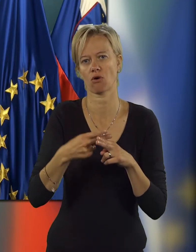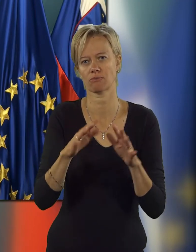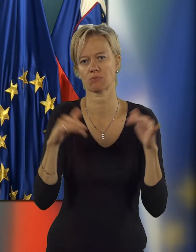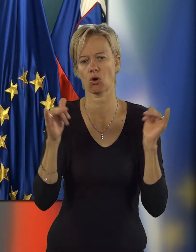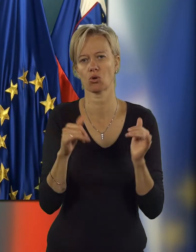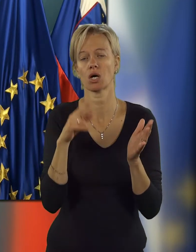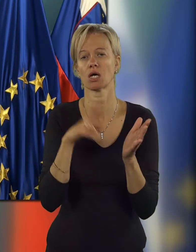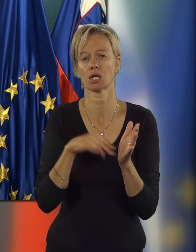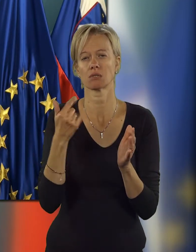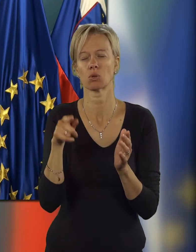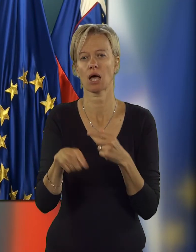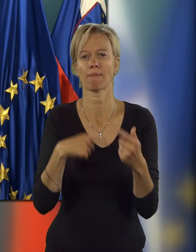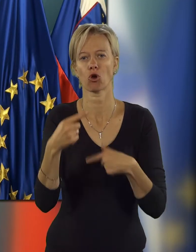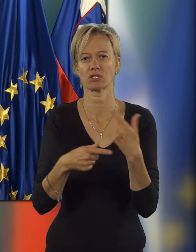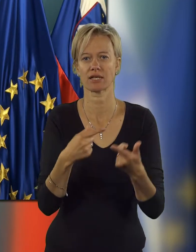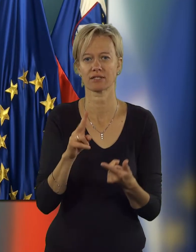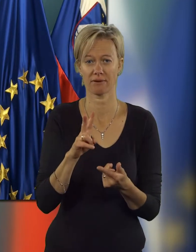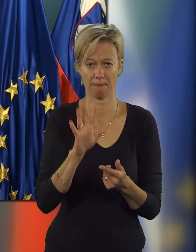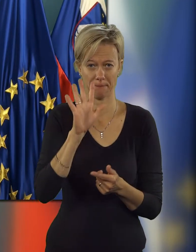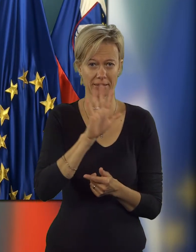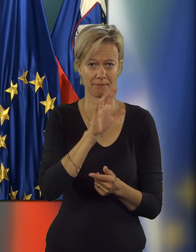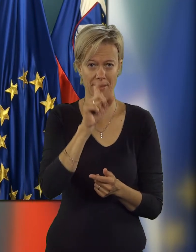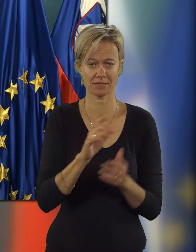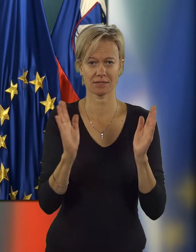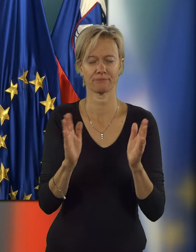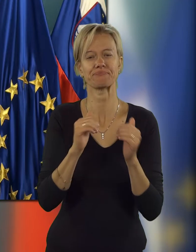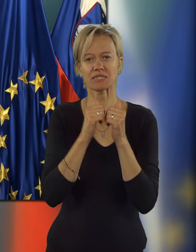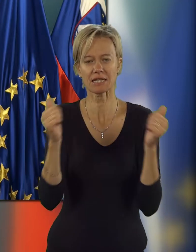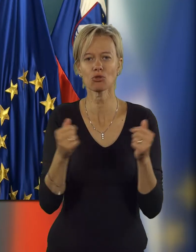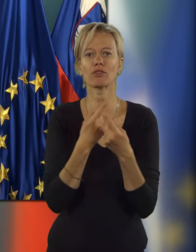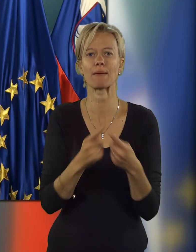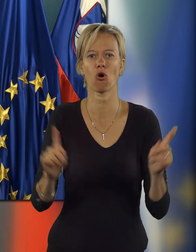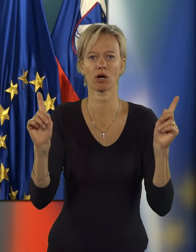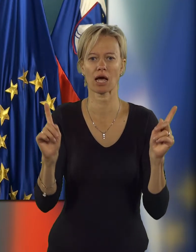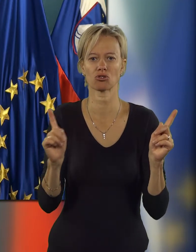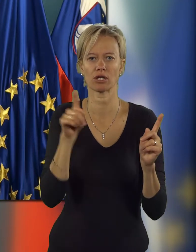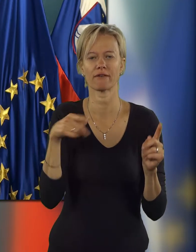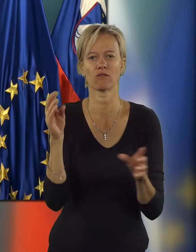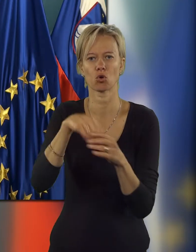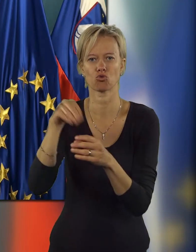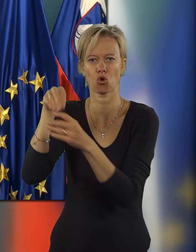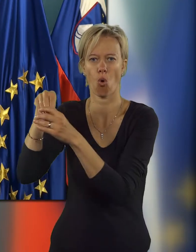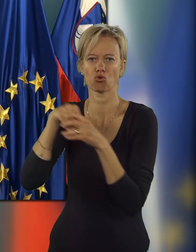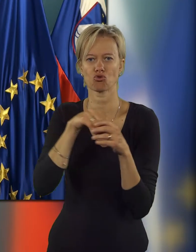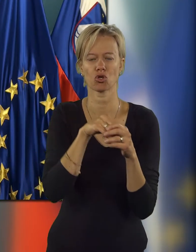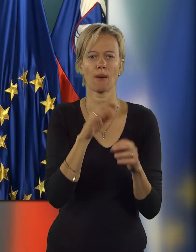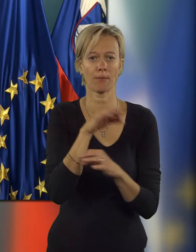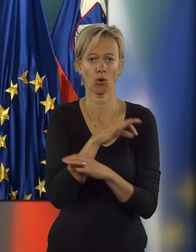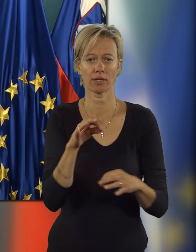državnem zboru. Res je bil ta proces v teh petih mesecih izjemno demokratičen in vključujoč.